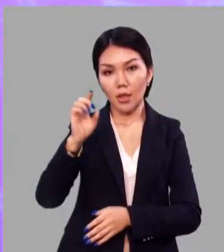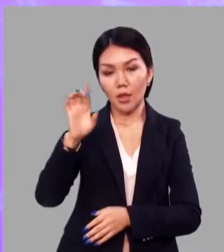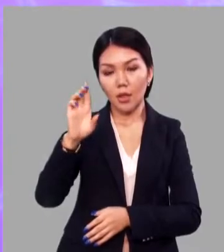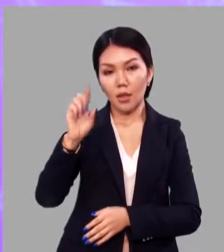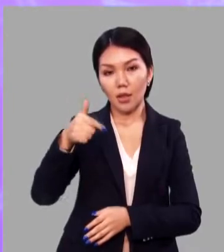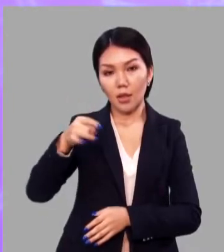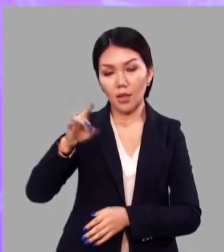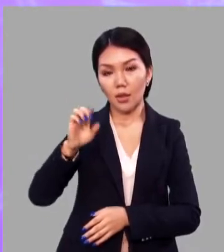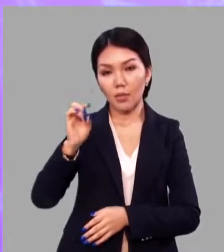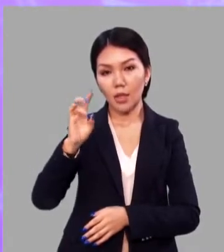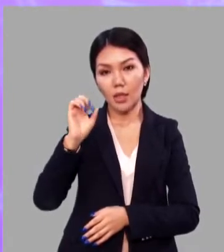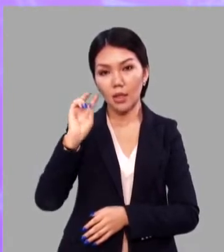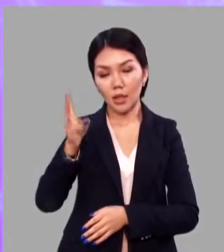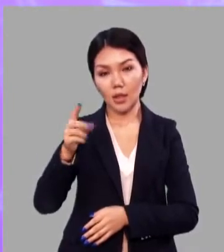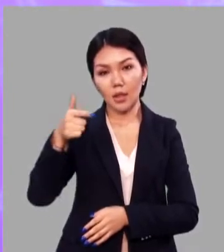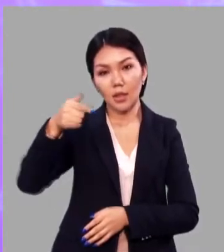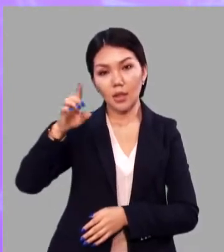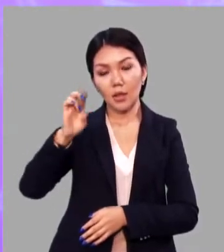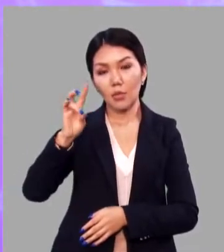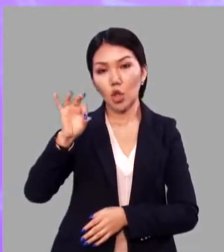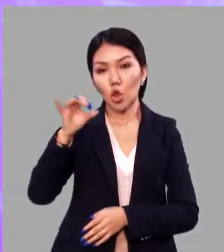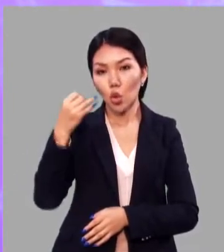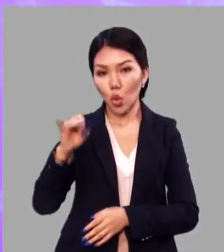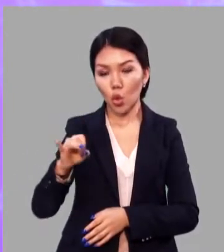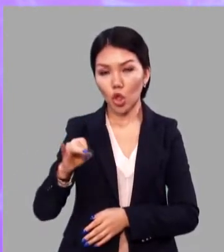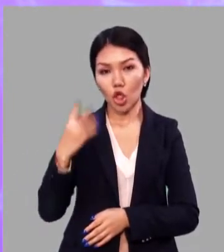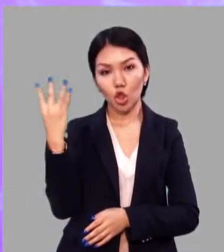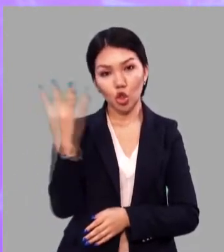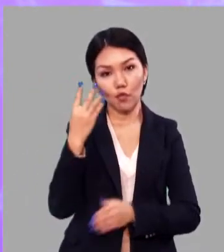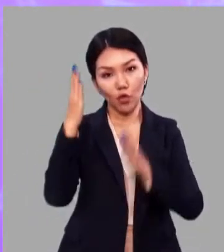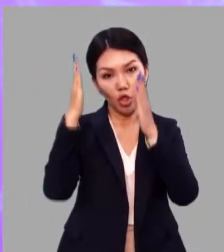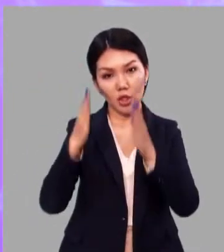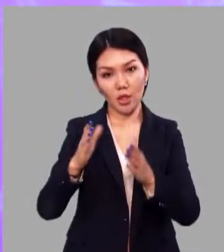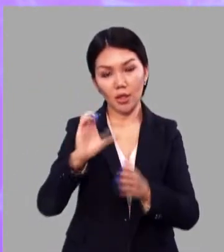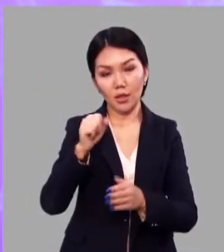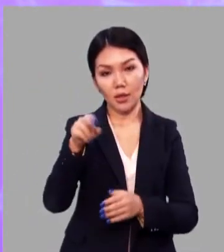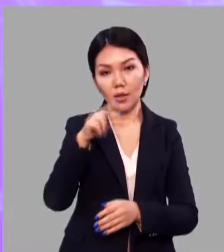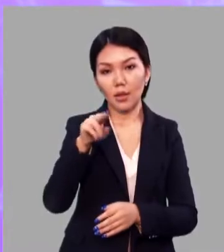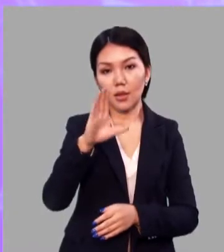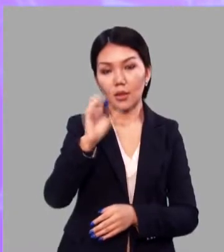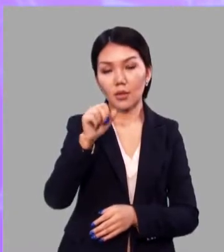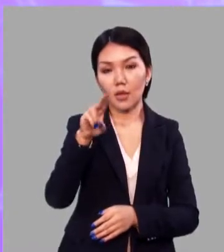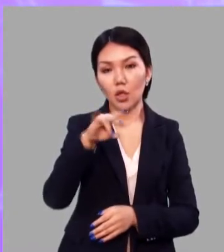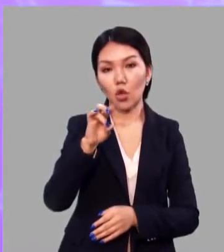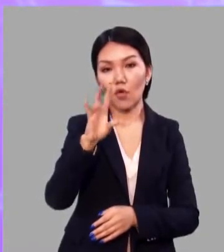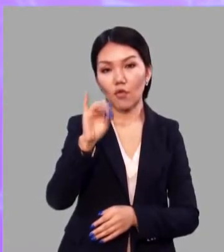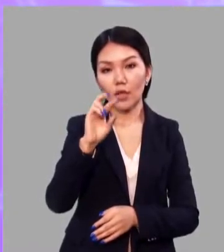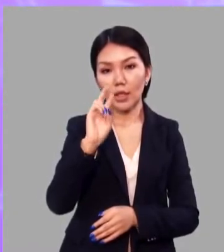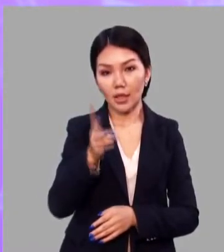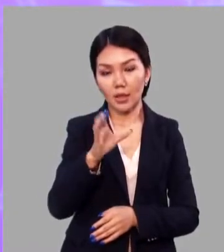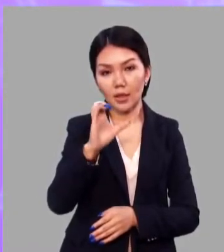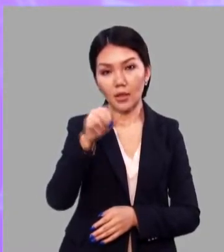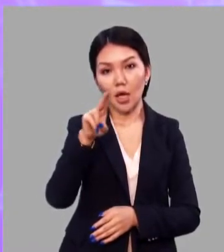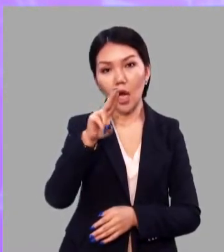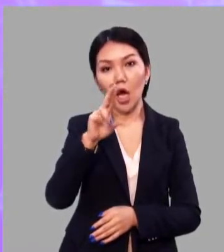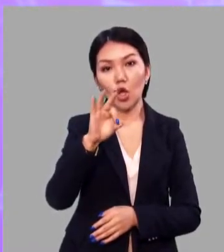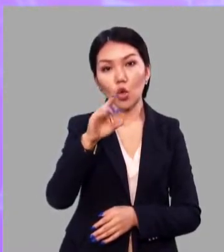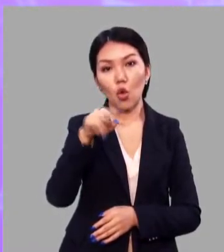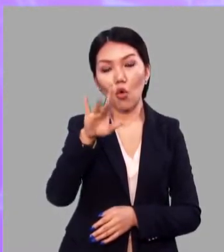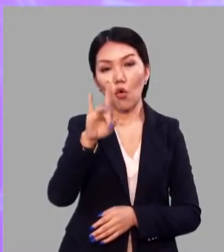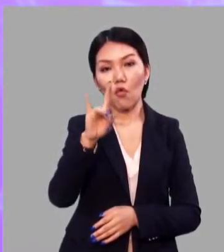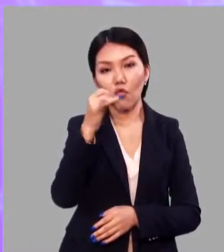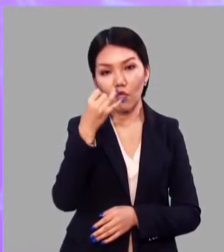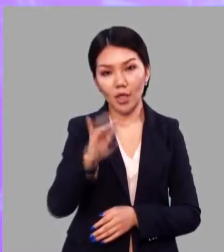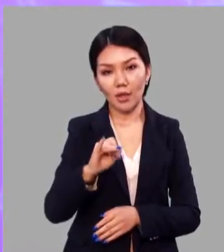грибник, грибной. И четвертая строка. Сад, садовник, садовый.